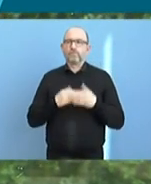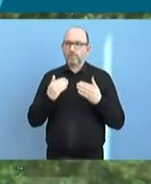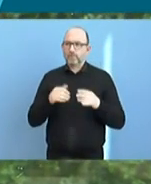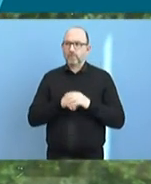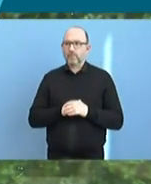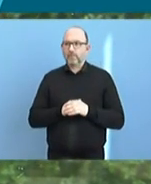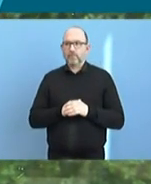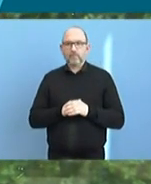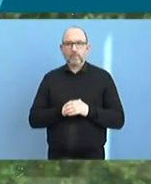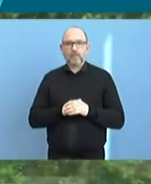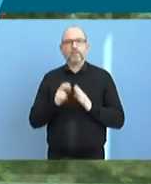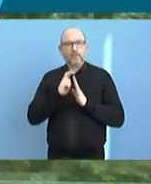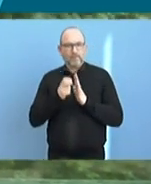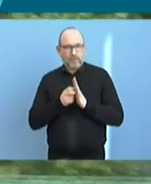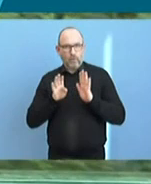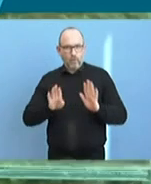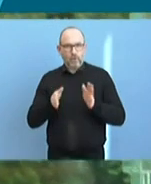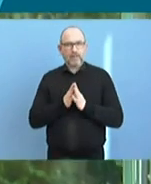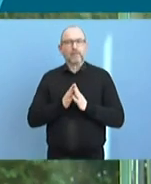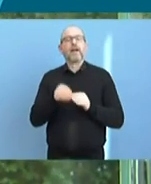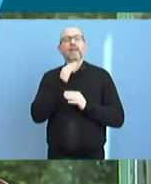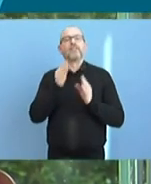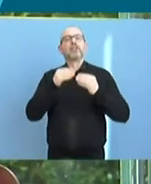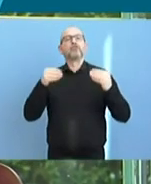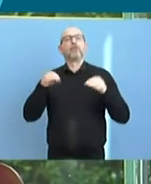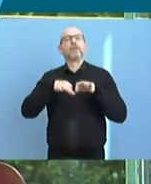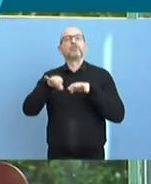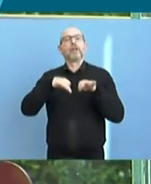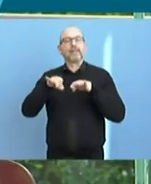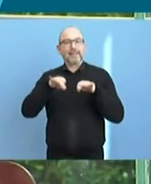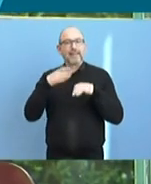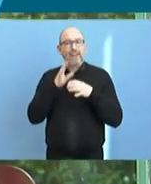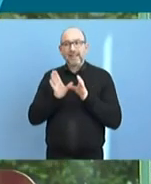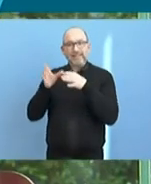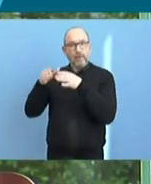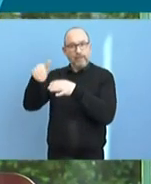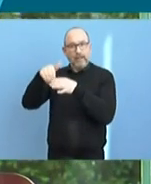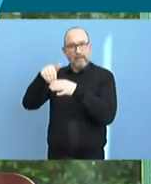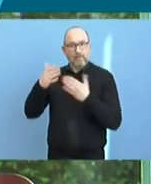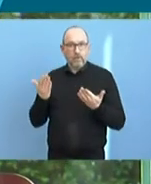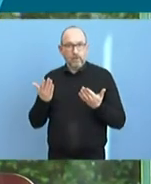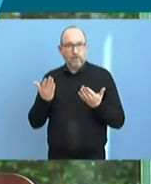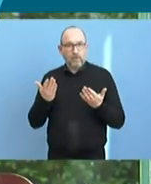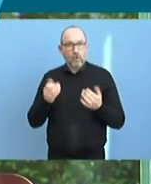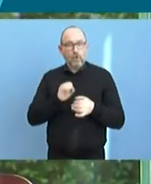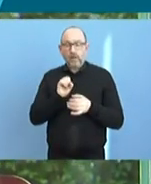Dann wiederhole ich es nochmal. Die Wasserstoffstrategie. Wann kommt sie ins Kabinett? Beziehungsweise warum ist die